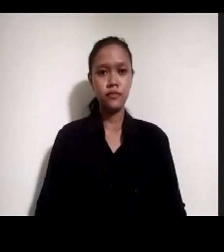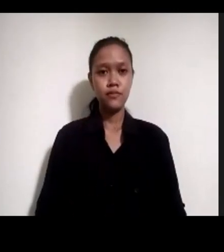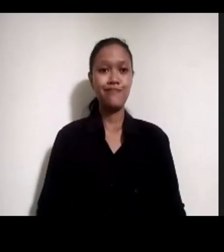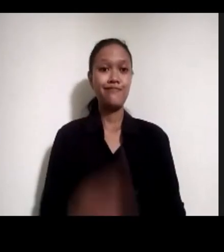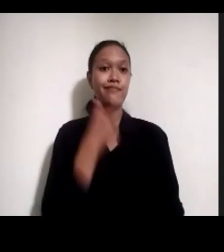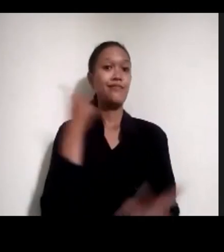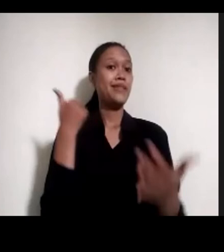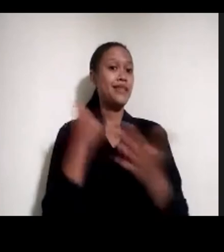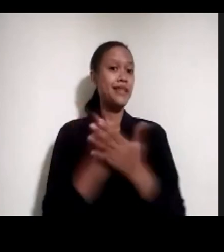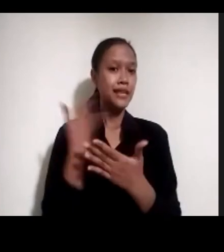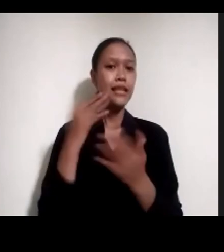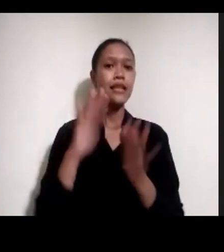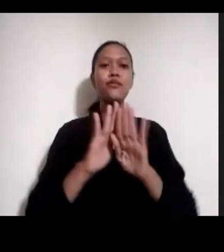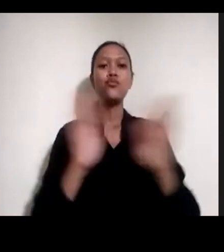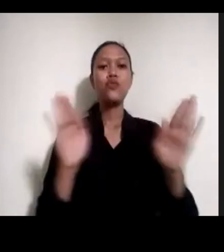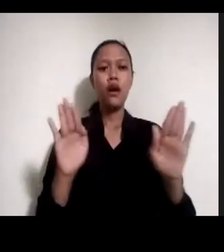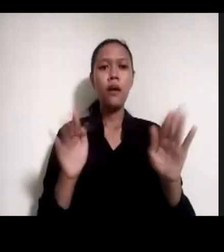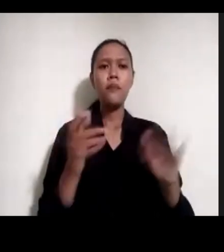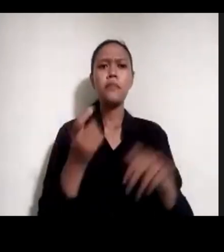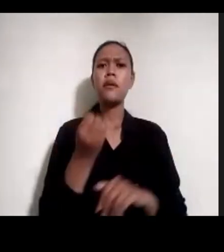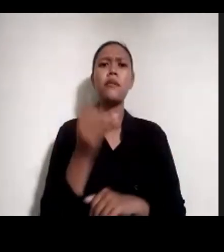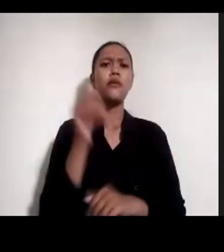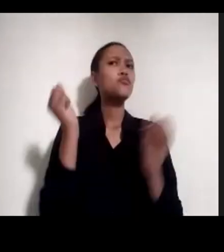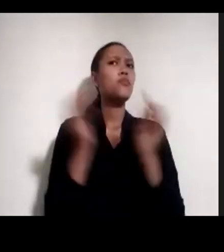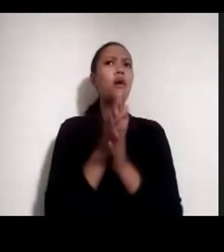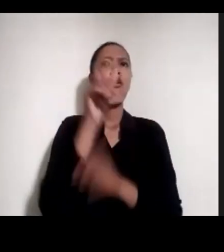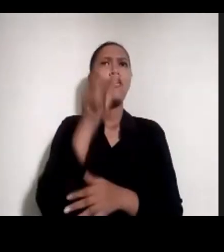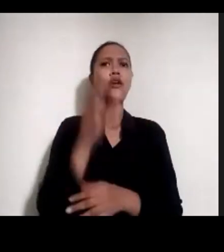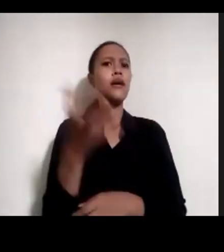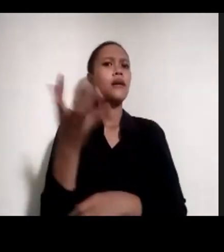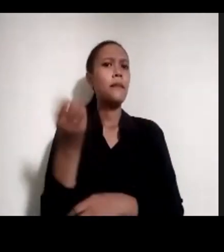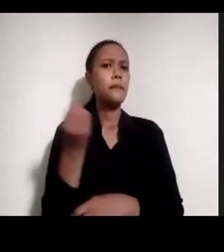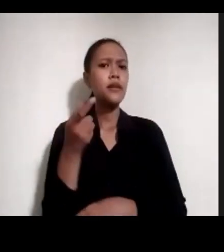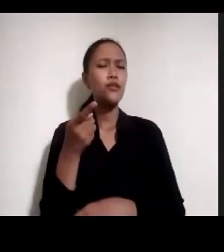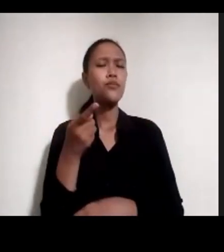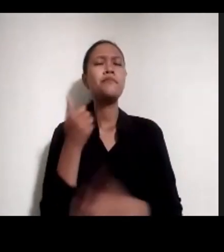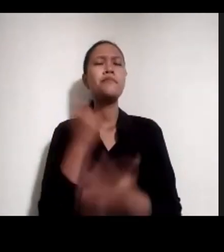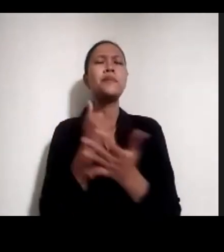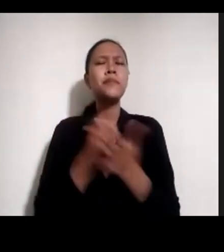dengan data. Berapa pun yang kalian dapat, yakinlah itu sangat berarti.